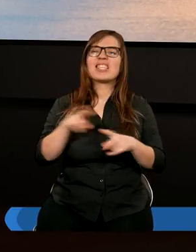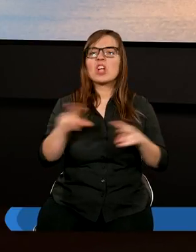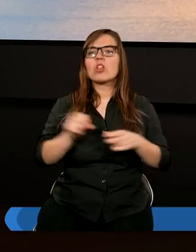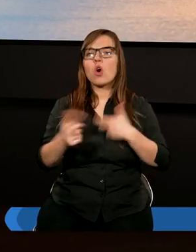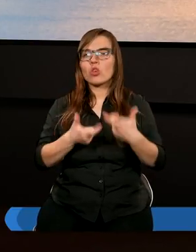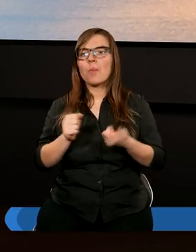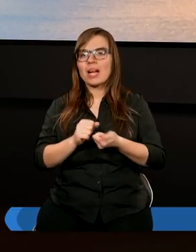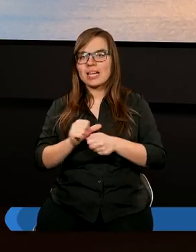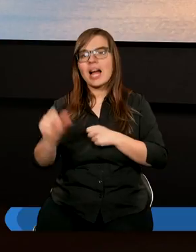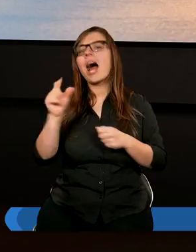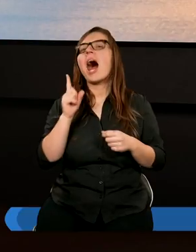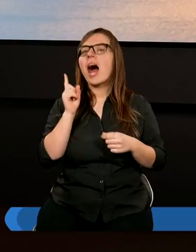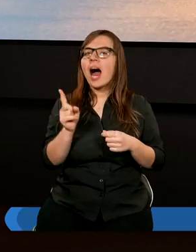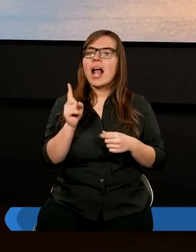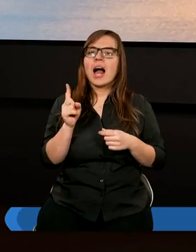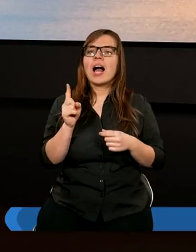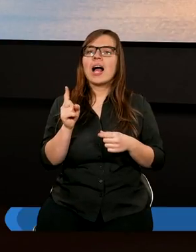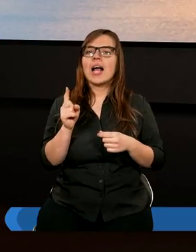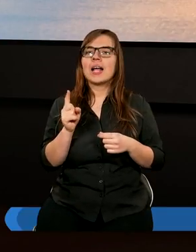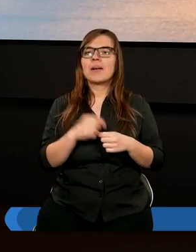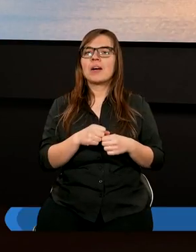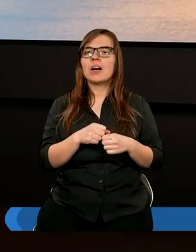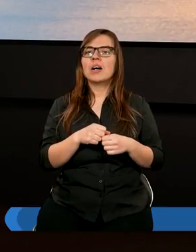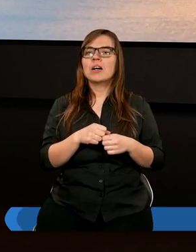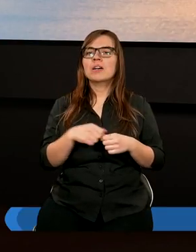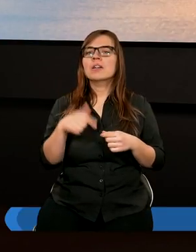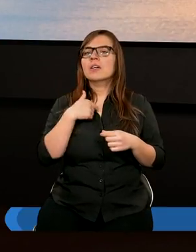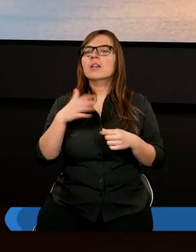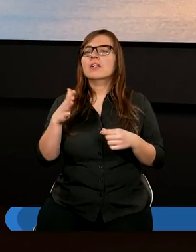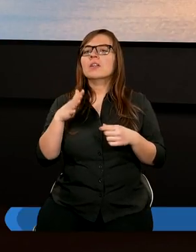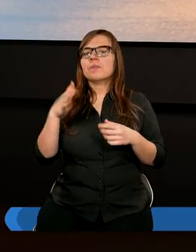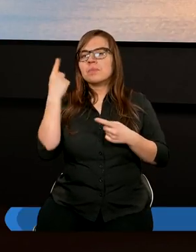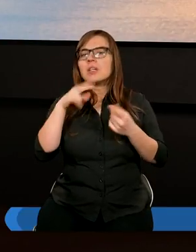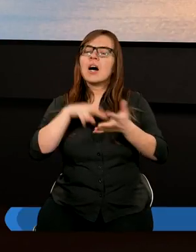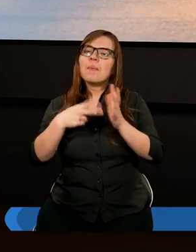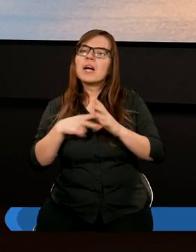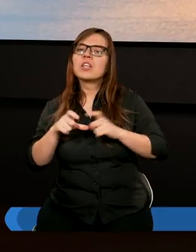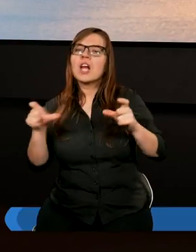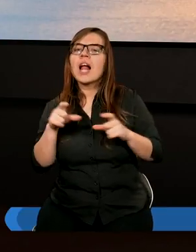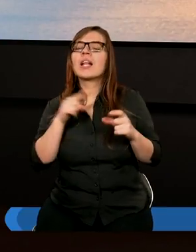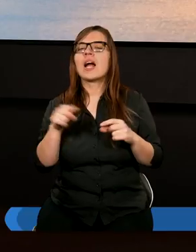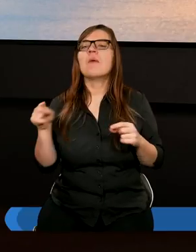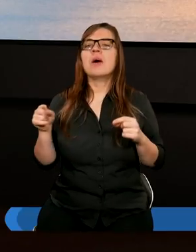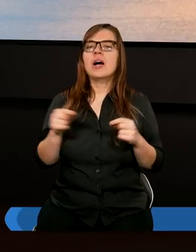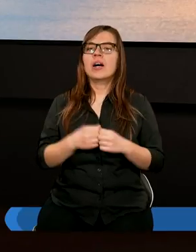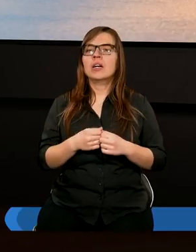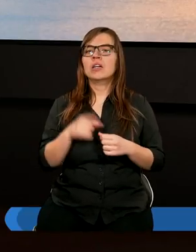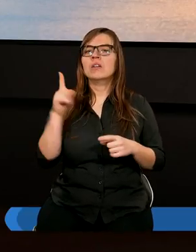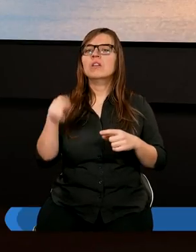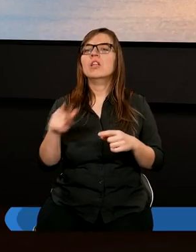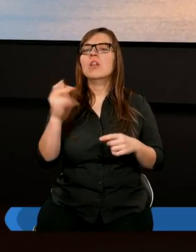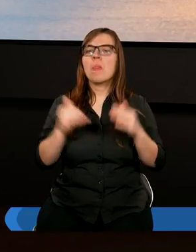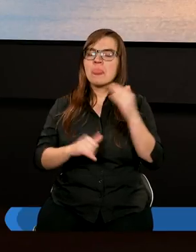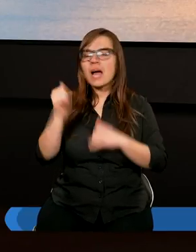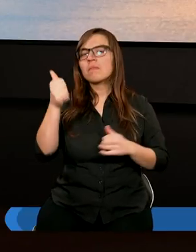zrobienia. Ale mądrze szafując czasem, to